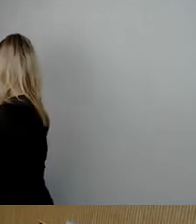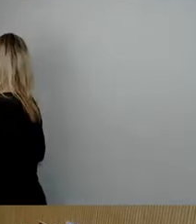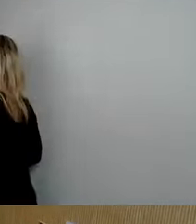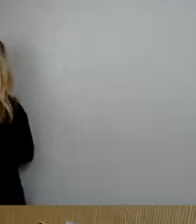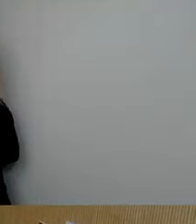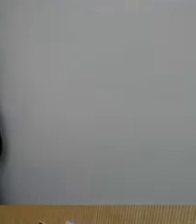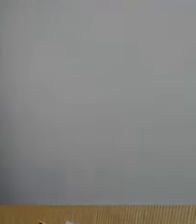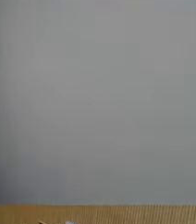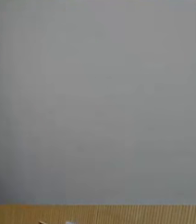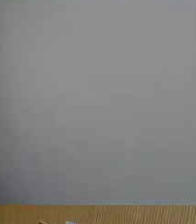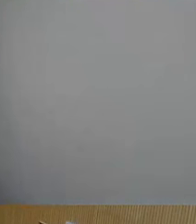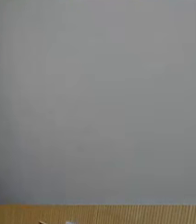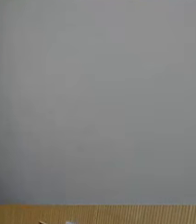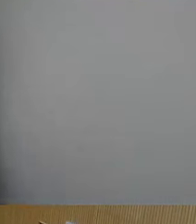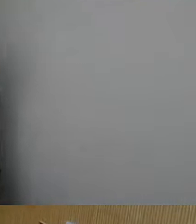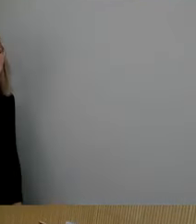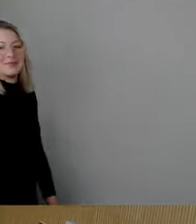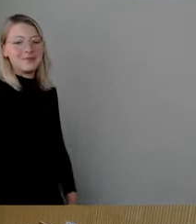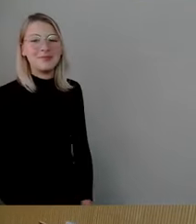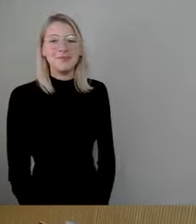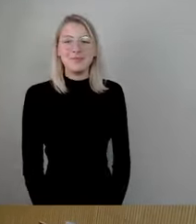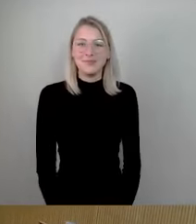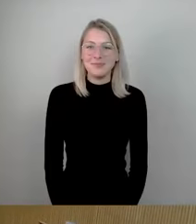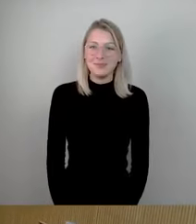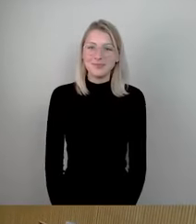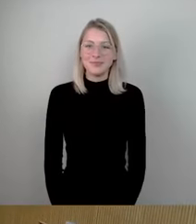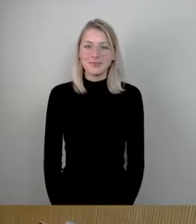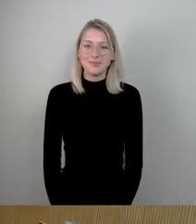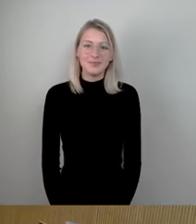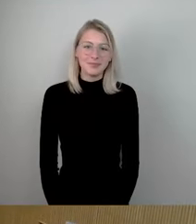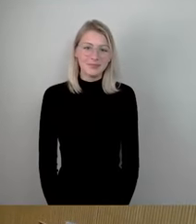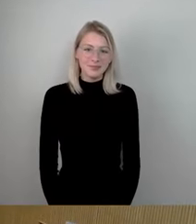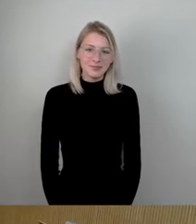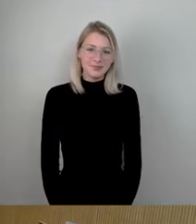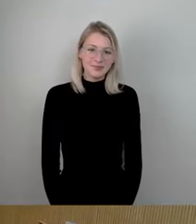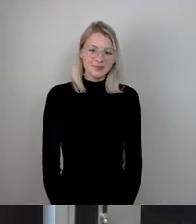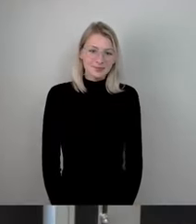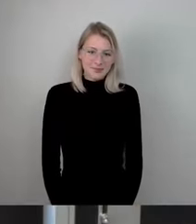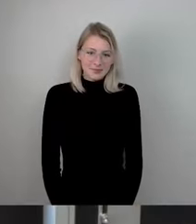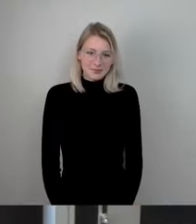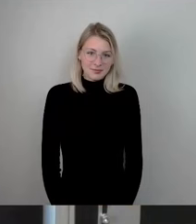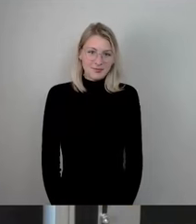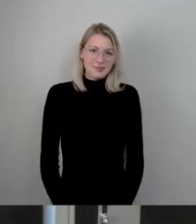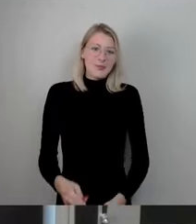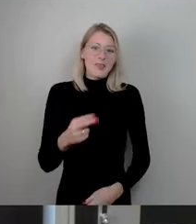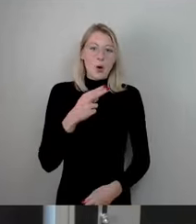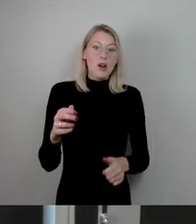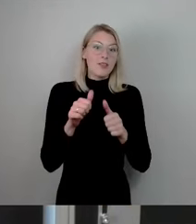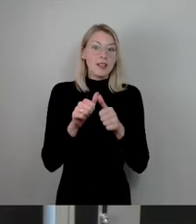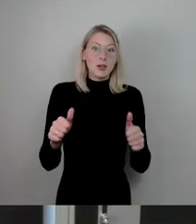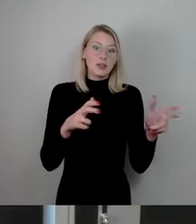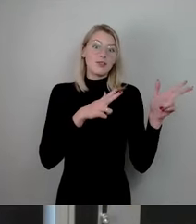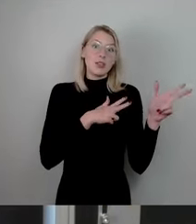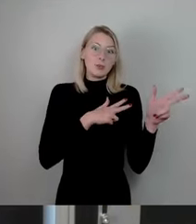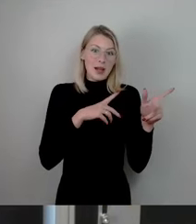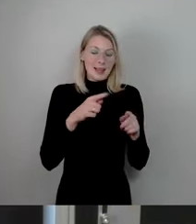Also wenn Max Aschenbach den Autoholgers ein Glücksversprechen gibt, dann bin ich ja fast geneigt, mal darüber